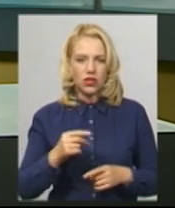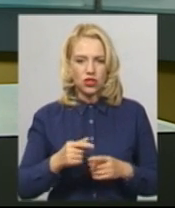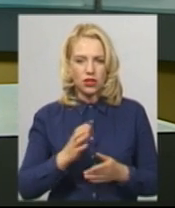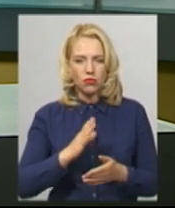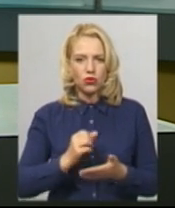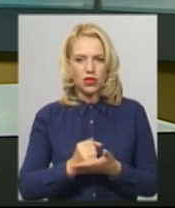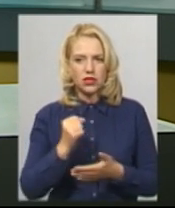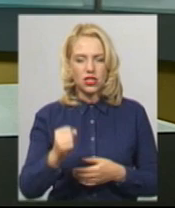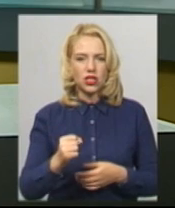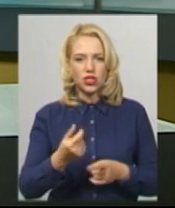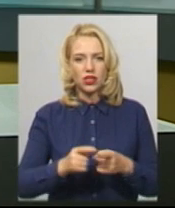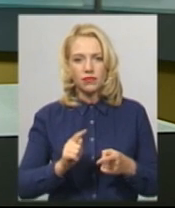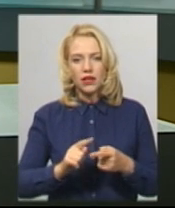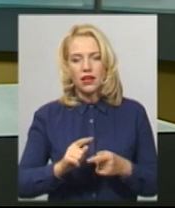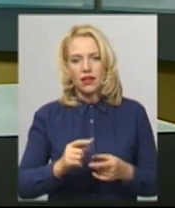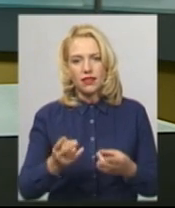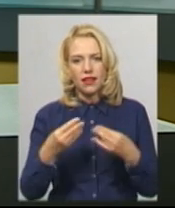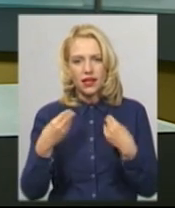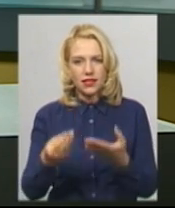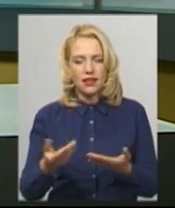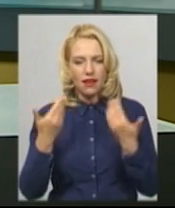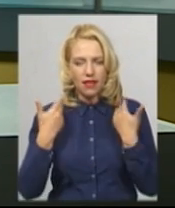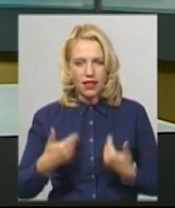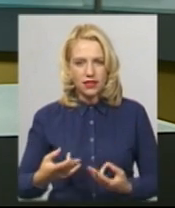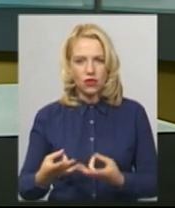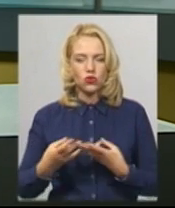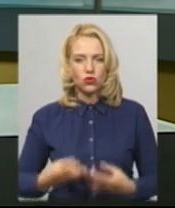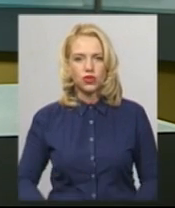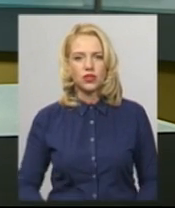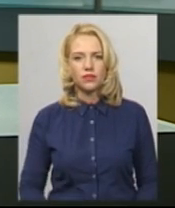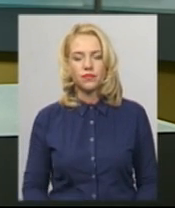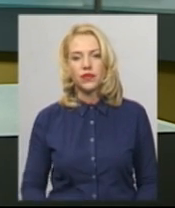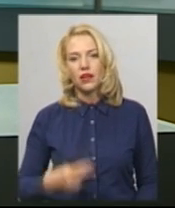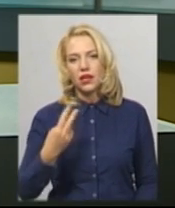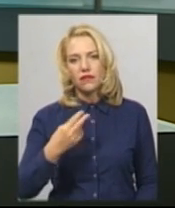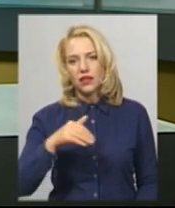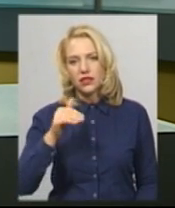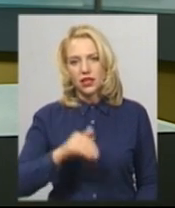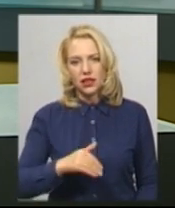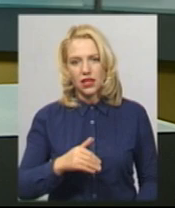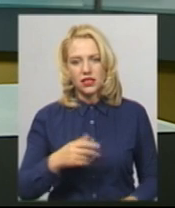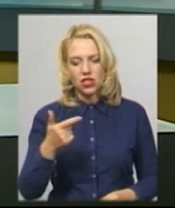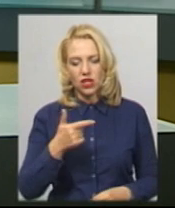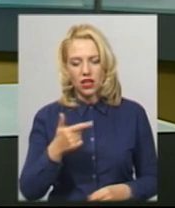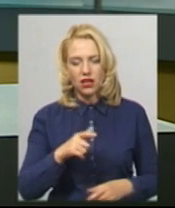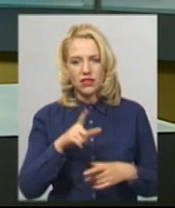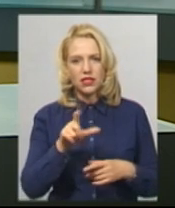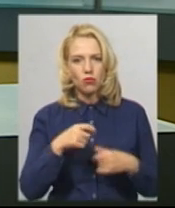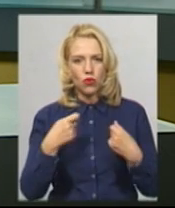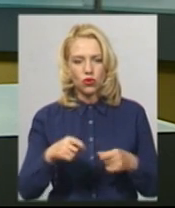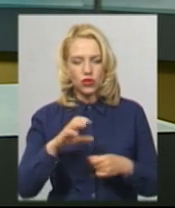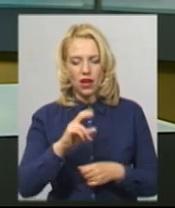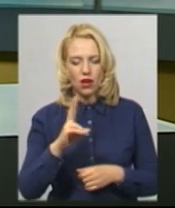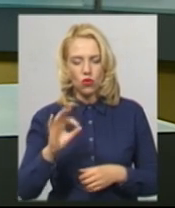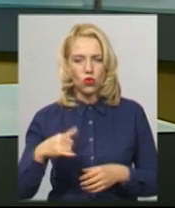України – нанесення тілесних ушкоджень. 20 тисяч гривень за місяць з продажі екосумок зібрали волонтери Хмельницької